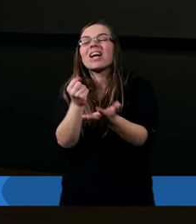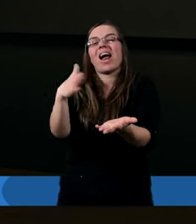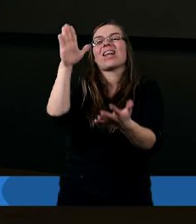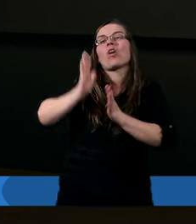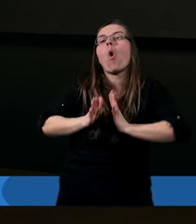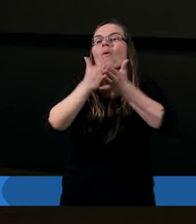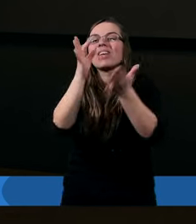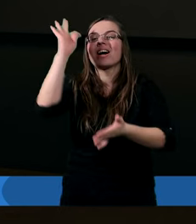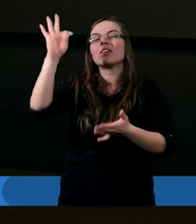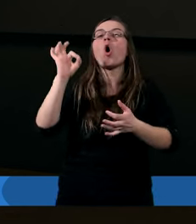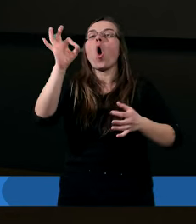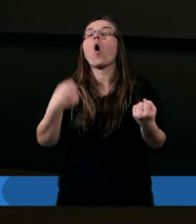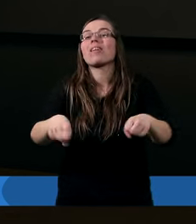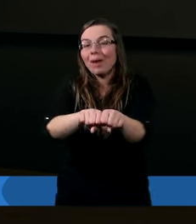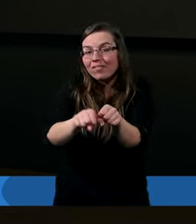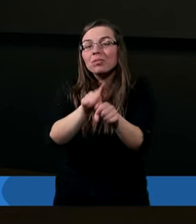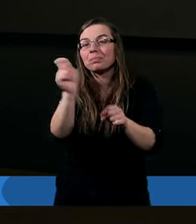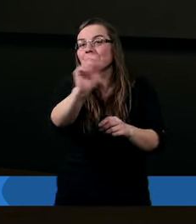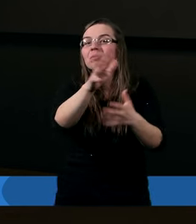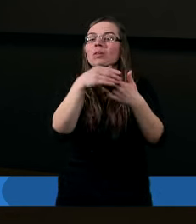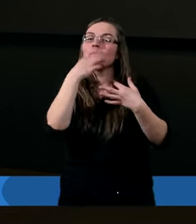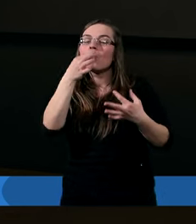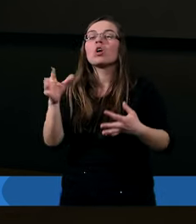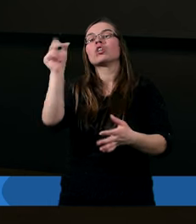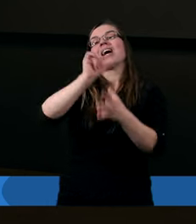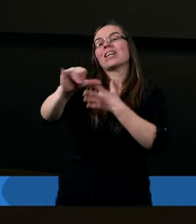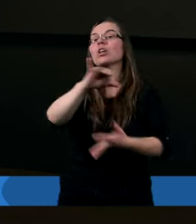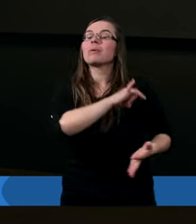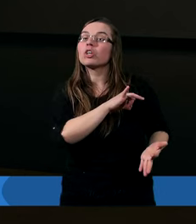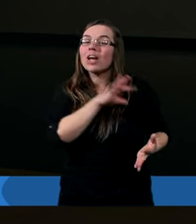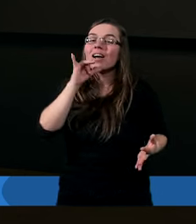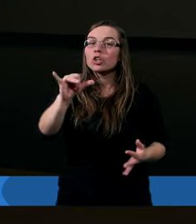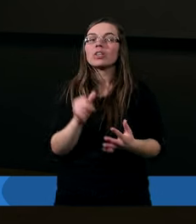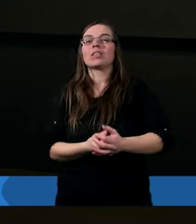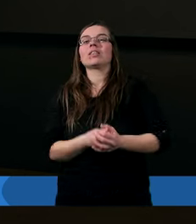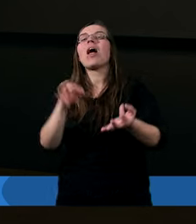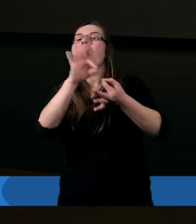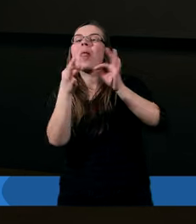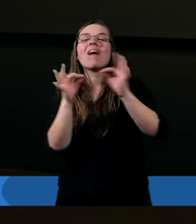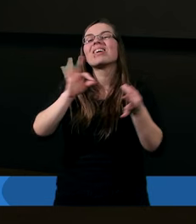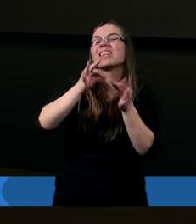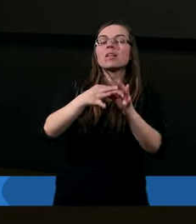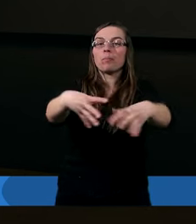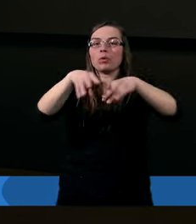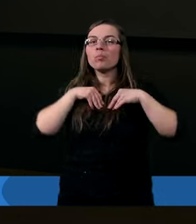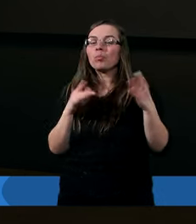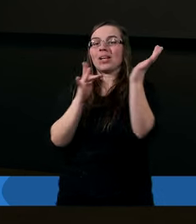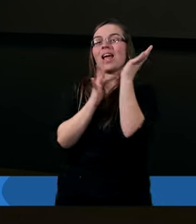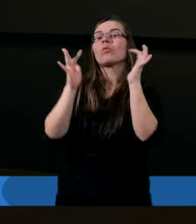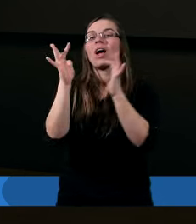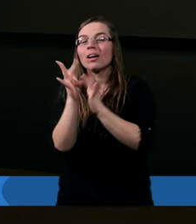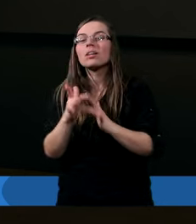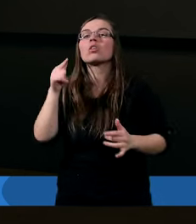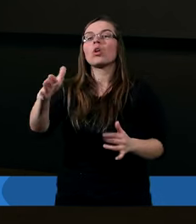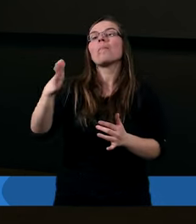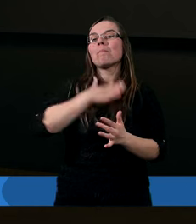ofiary, o sprawiedliwości, że chociaż jesteśmy grzeszni, nawet gdy przyjmujemy Jezusa